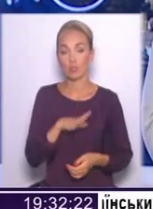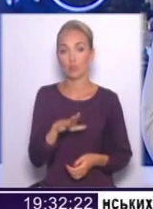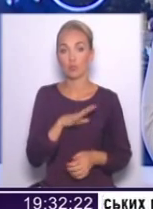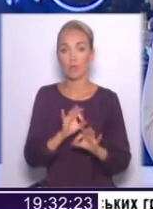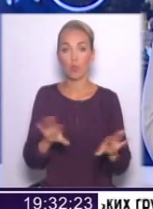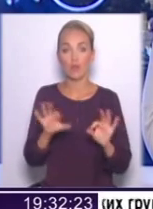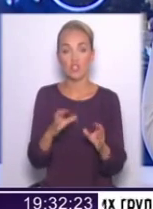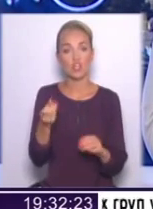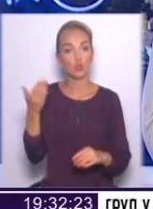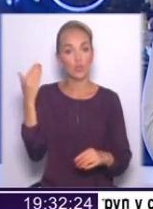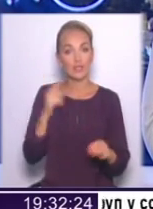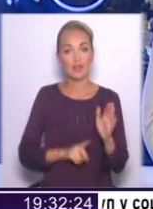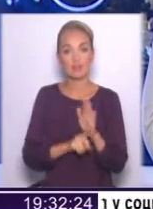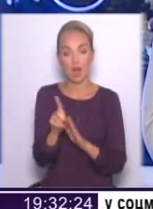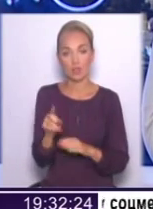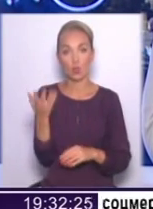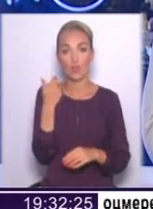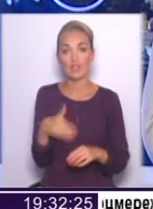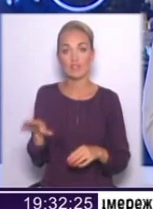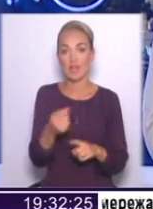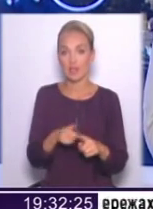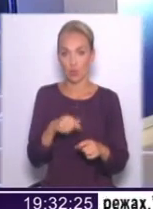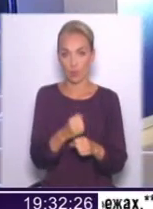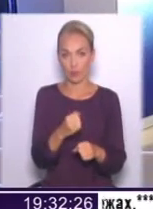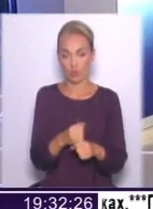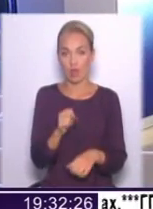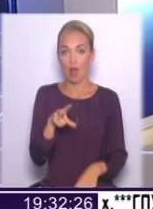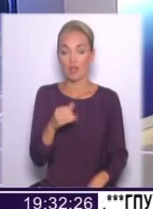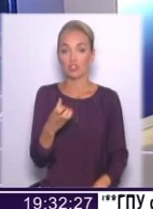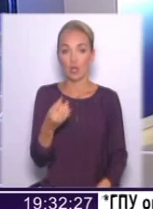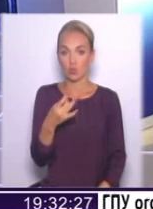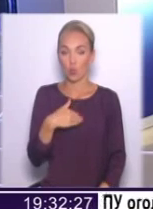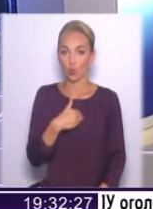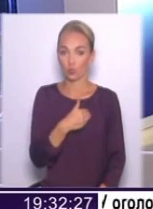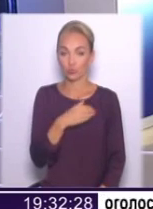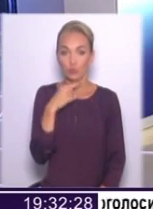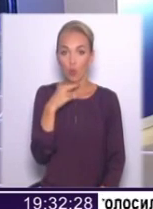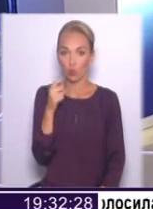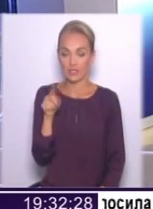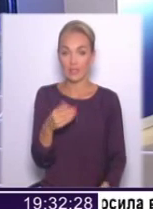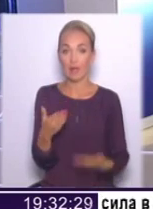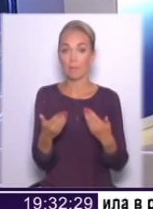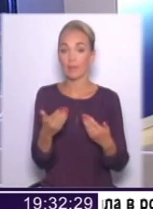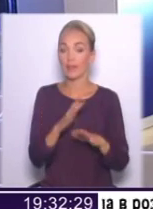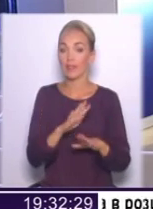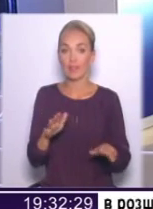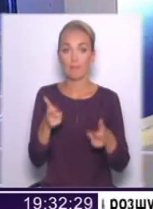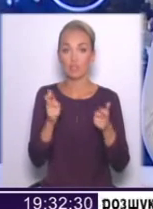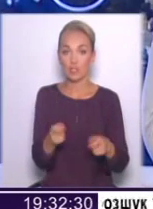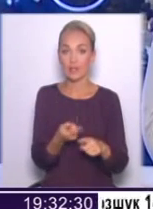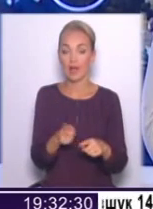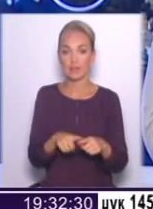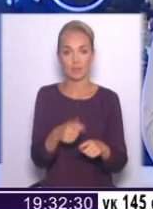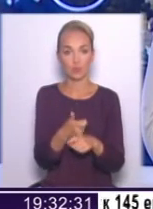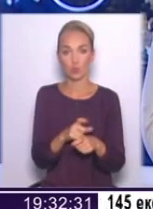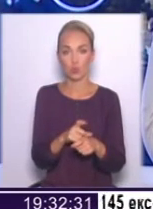пояснені ще тоді, на старті, коли все це робилось. Але я ще раз хочу наголосити, якби ми не пішли на це дуже